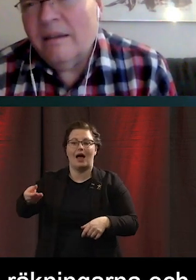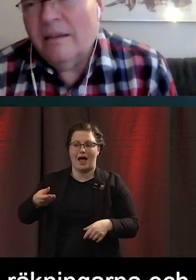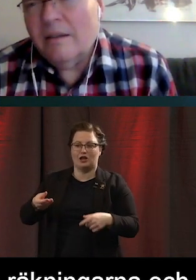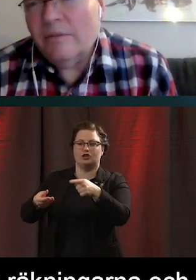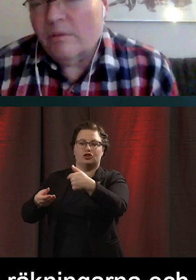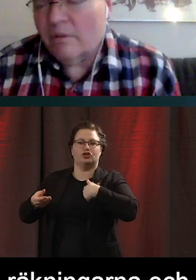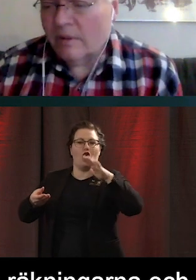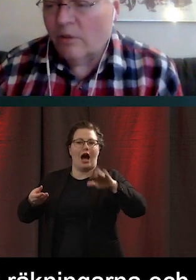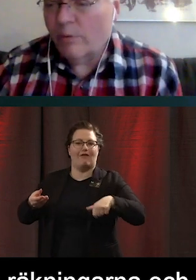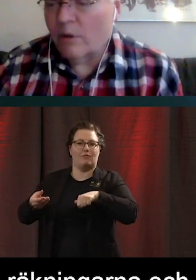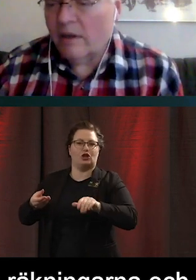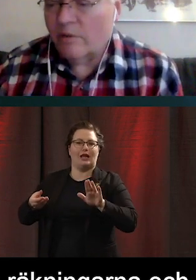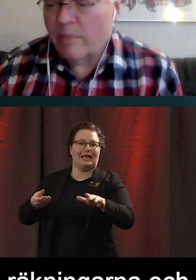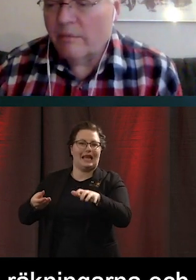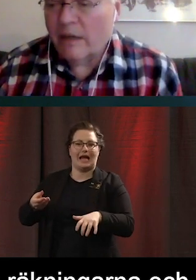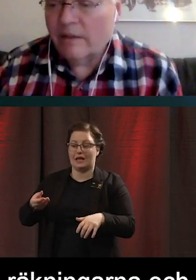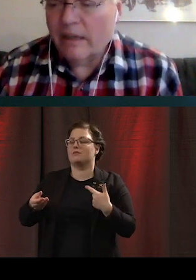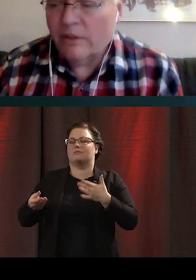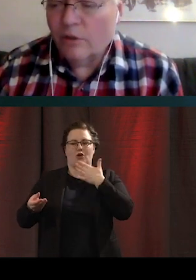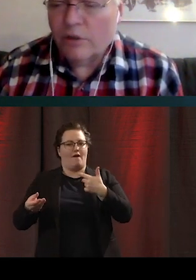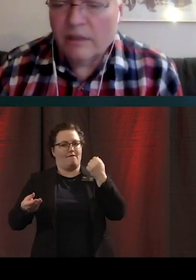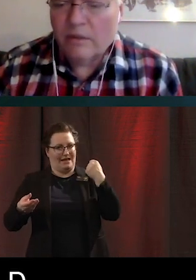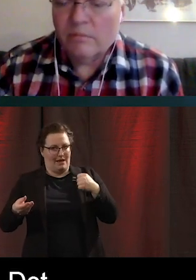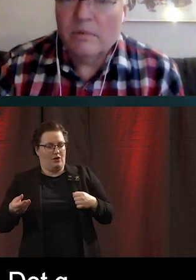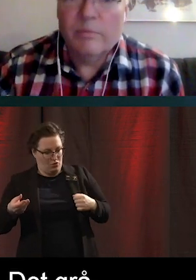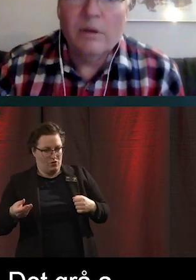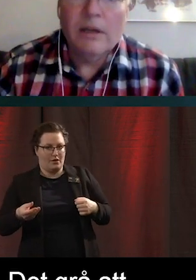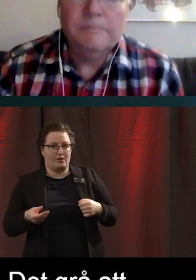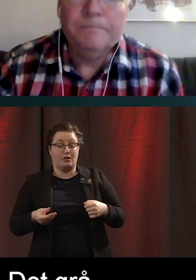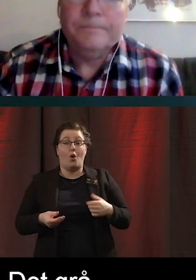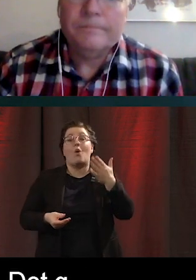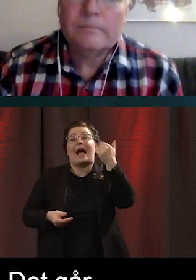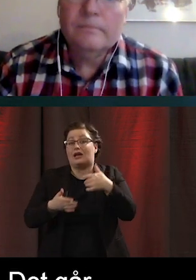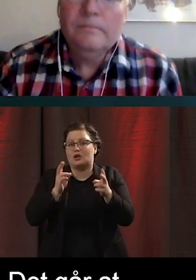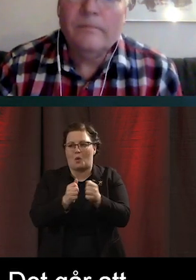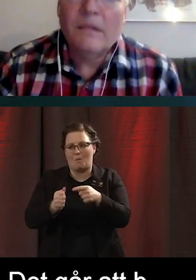att det går att betala så. Men det är ett väldigt dyrt sätt att betala.